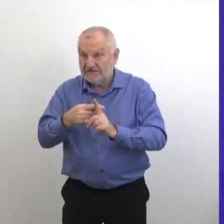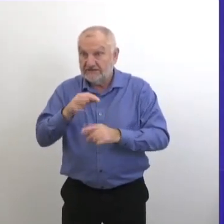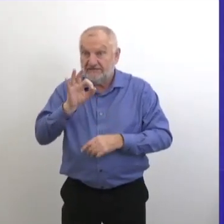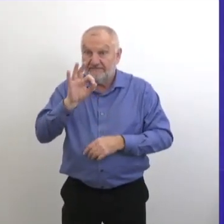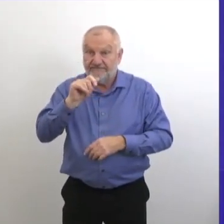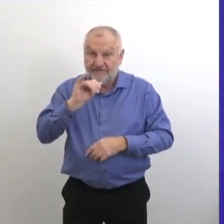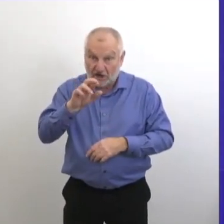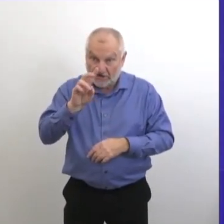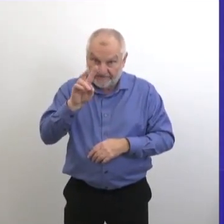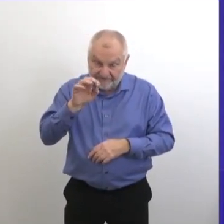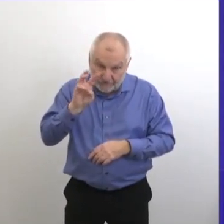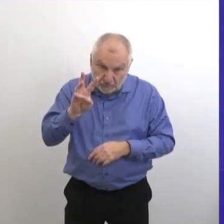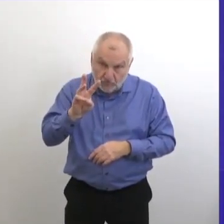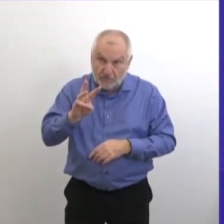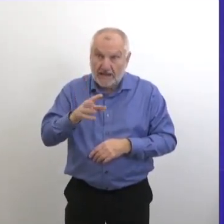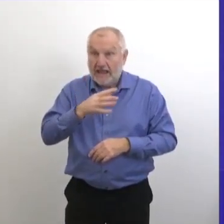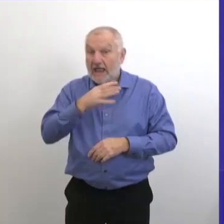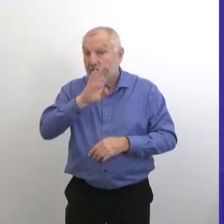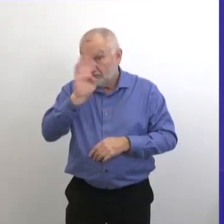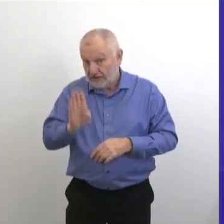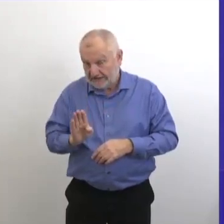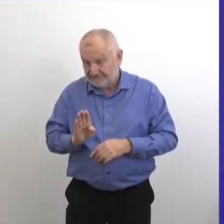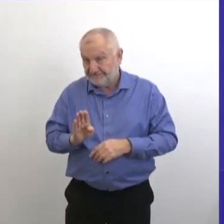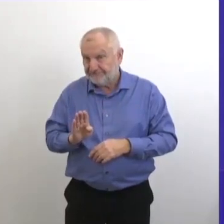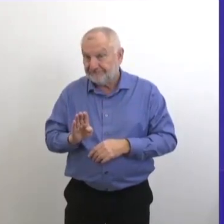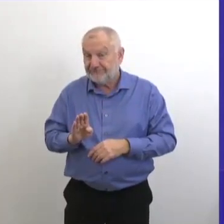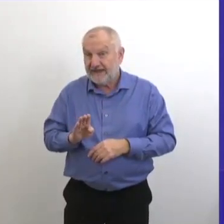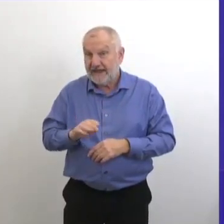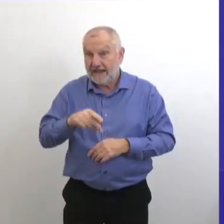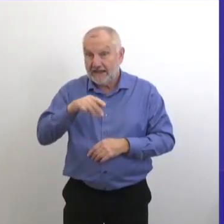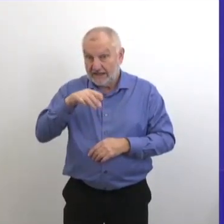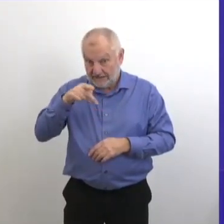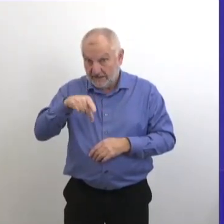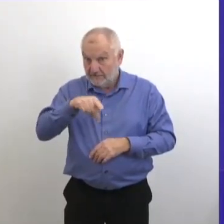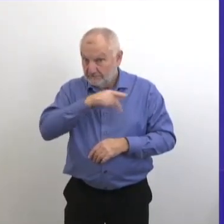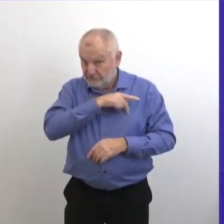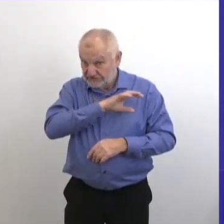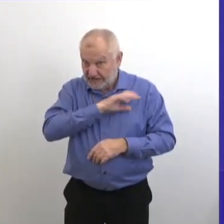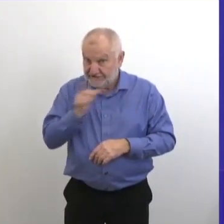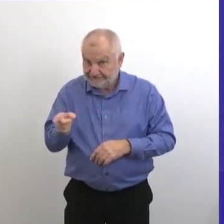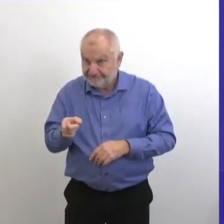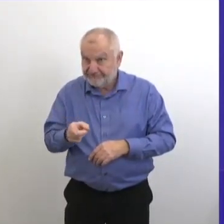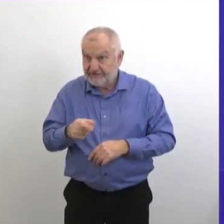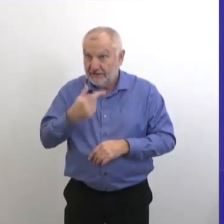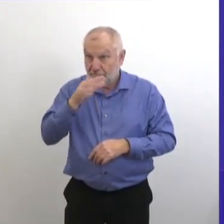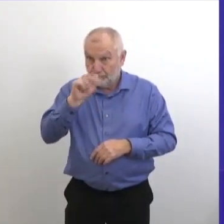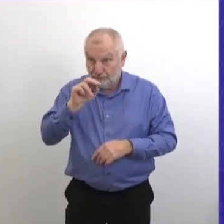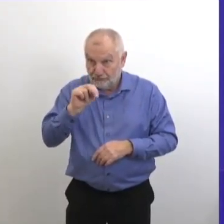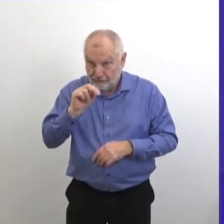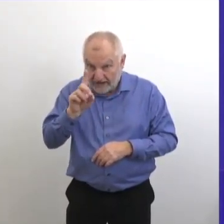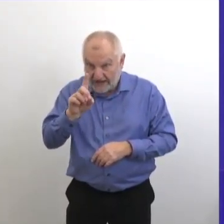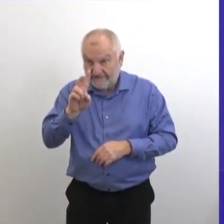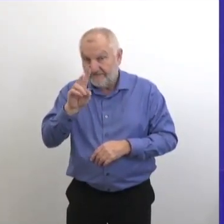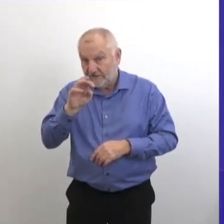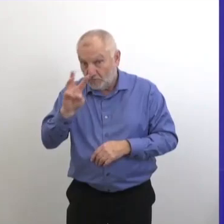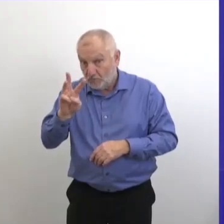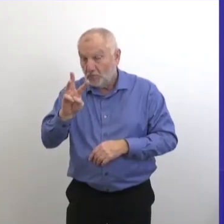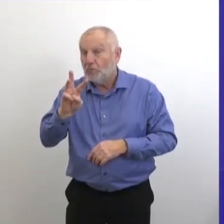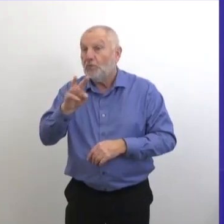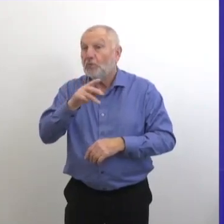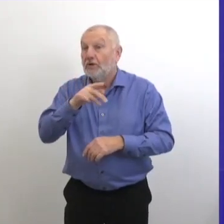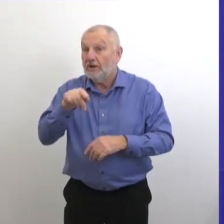qu'au centre Fairview Care Home de Brandon et aussi le foyer de Grandview. Les